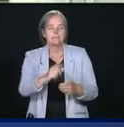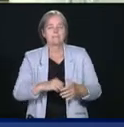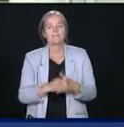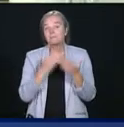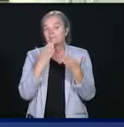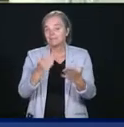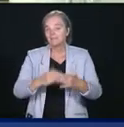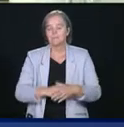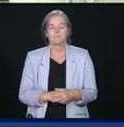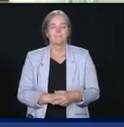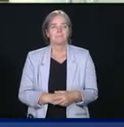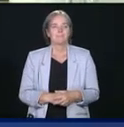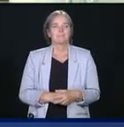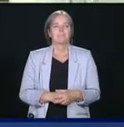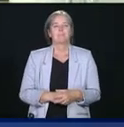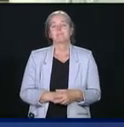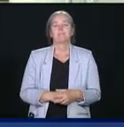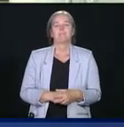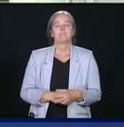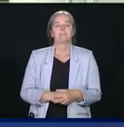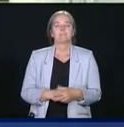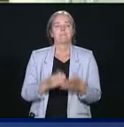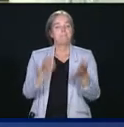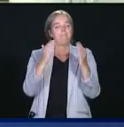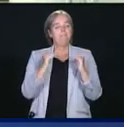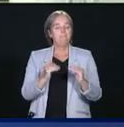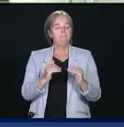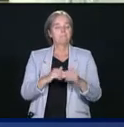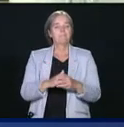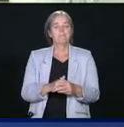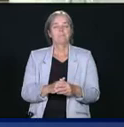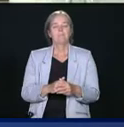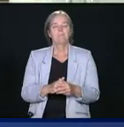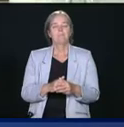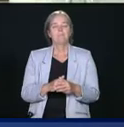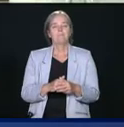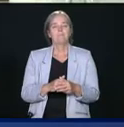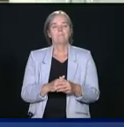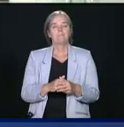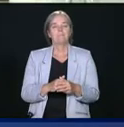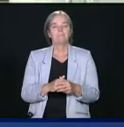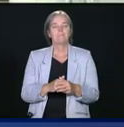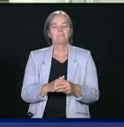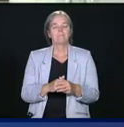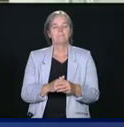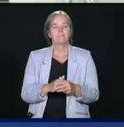Merci, Président. Nous allons aller au téléphone pour quelques questions. Une question, une follow-up. Opérateur?